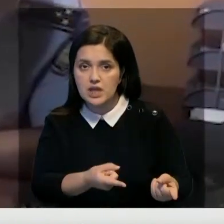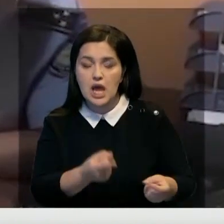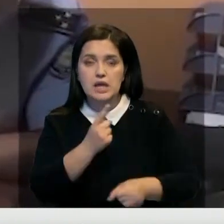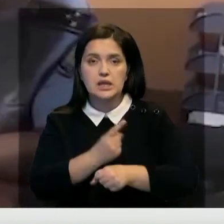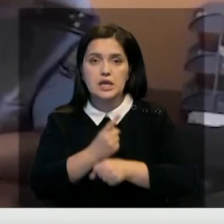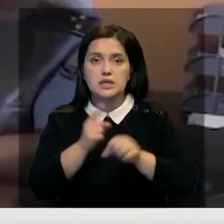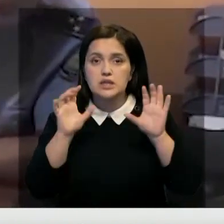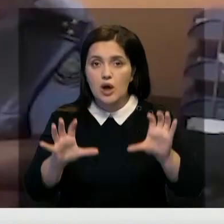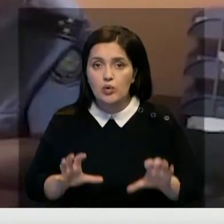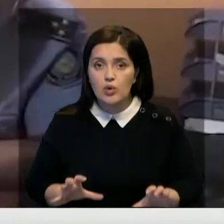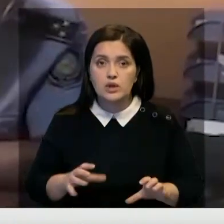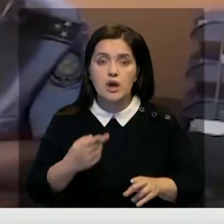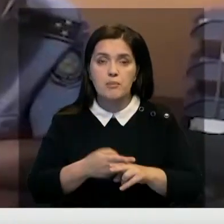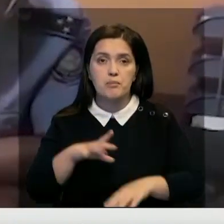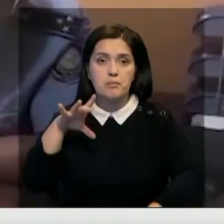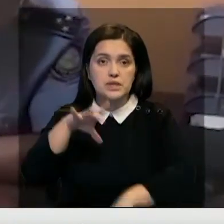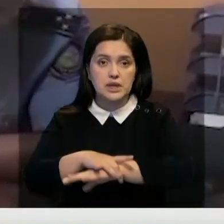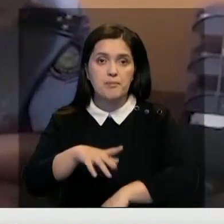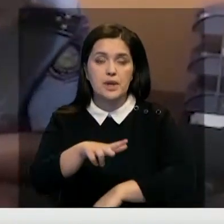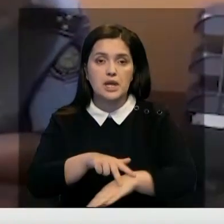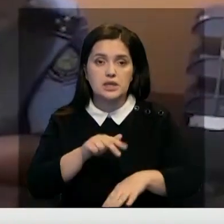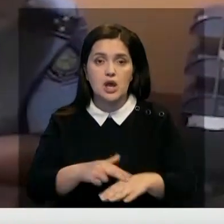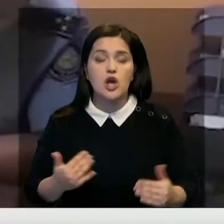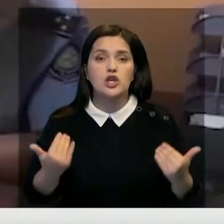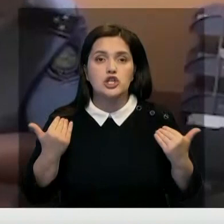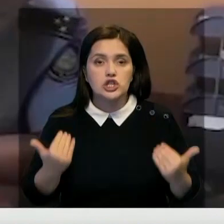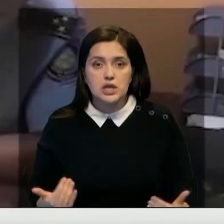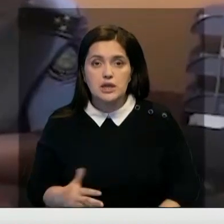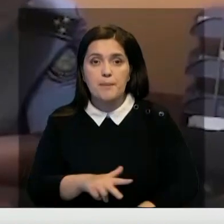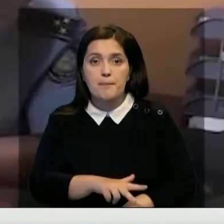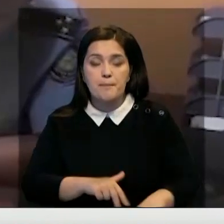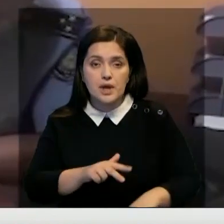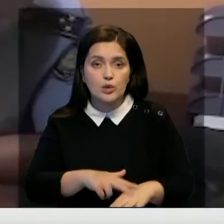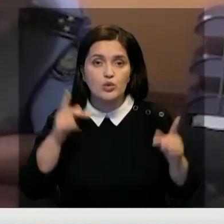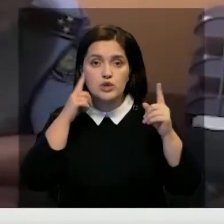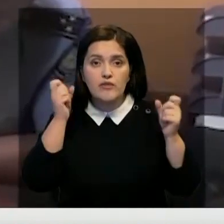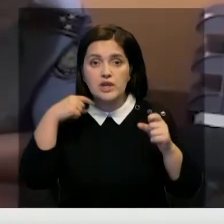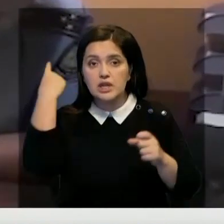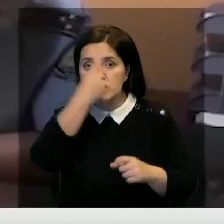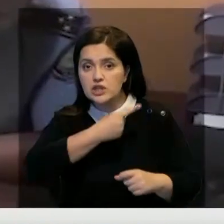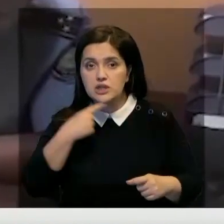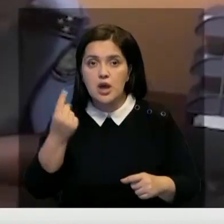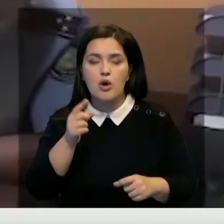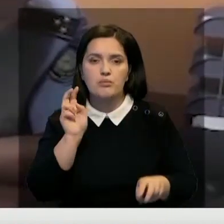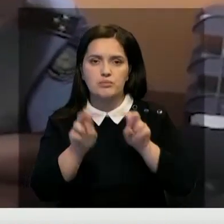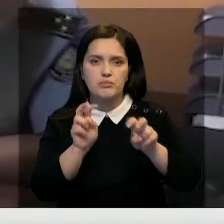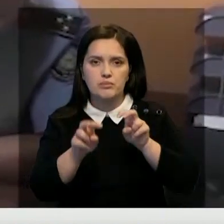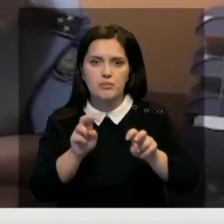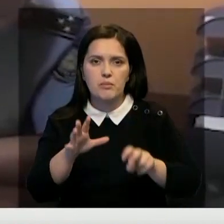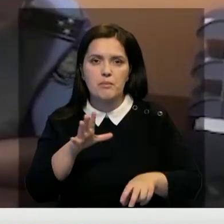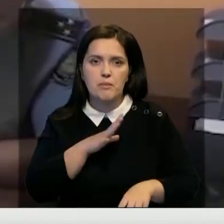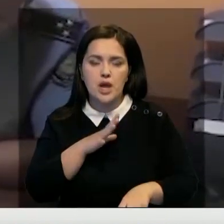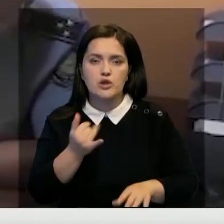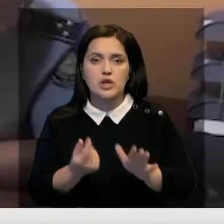Незаконные действия злоумышленника с поличным пресекли полицейские регионы. Сейчас стражи порядка устанавливают личности предполагаемых